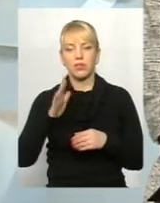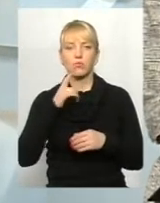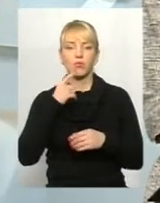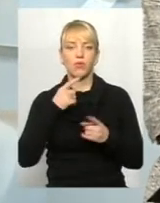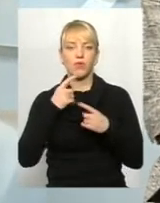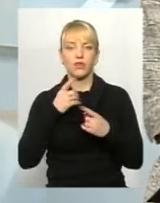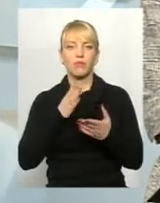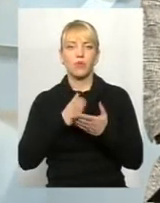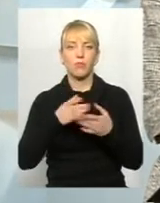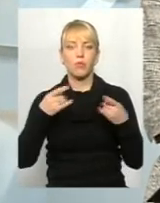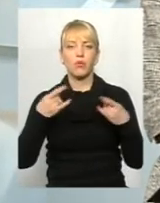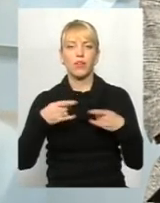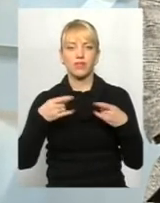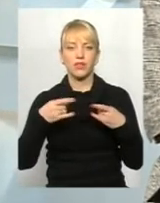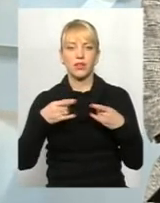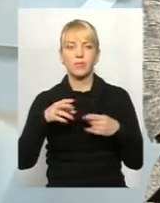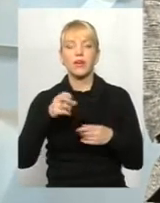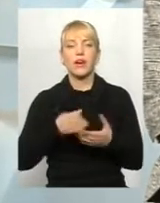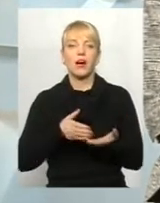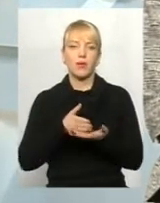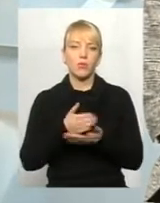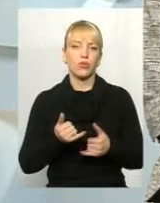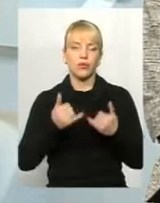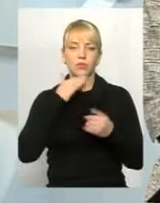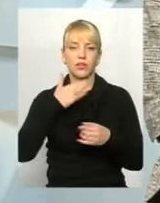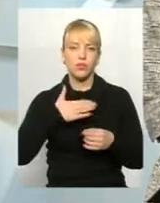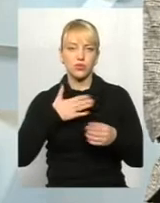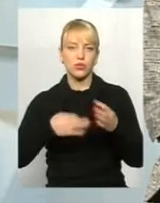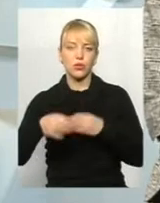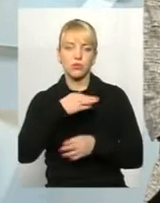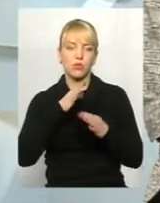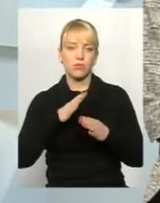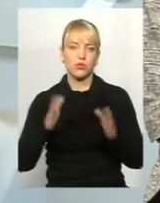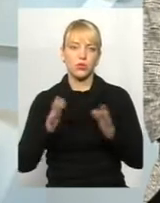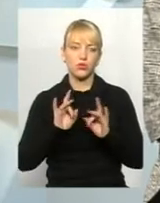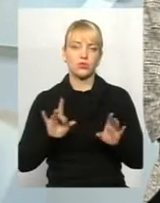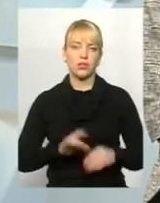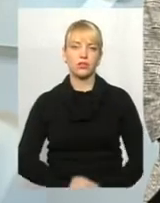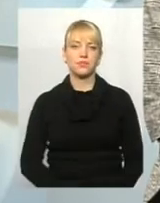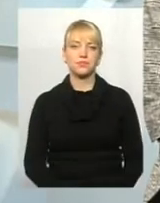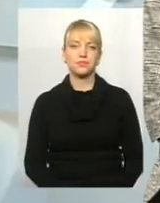ефірі. А прологом для нашої розмови буде наступний сюжет.